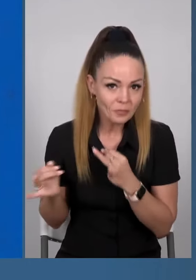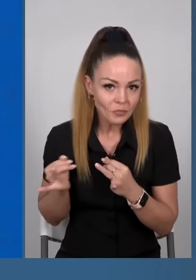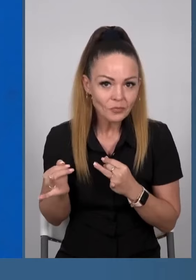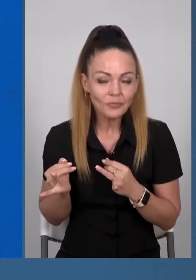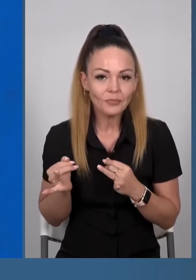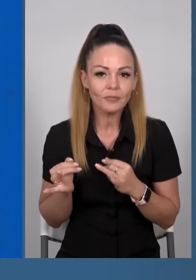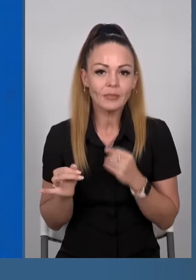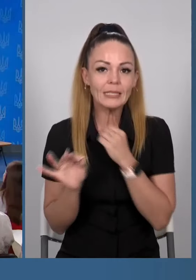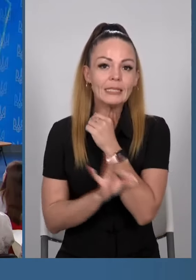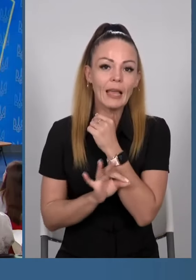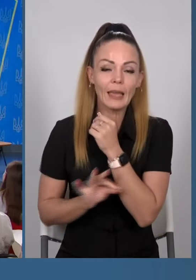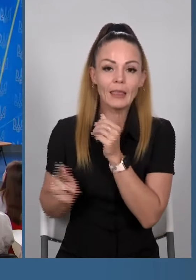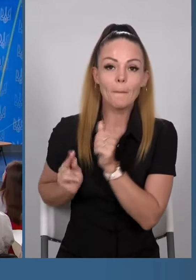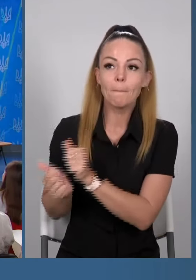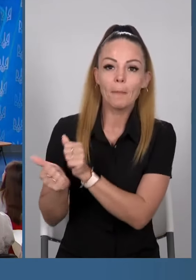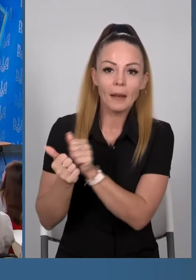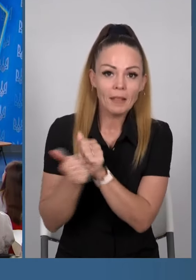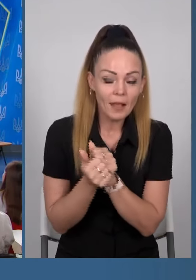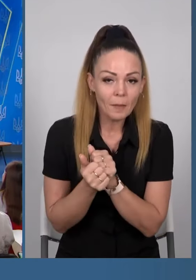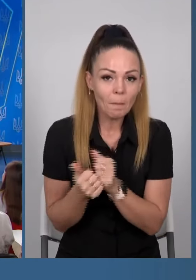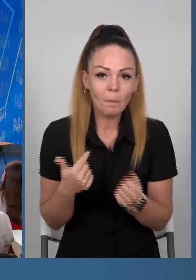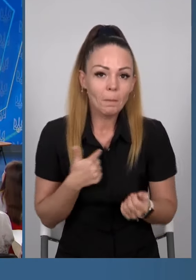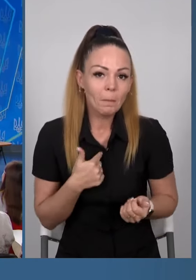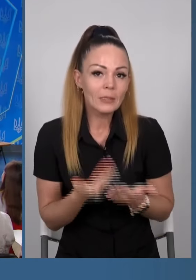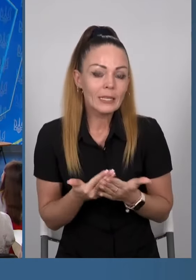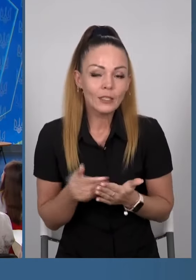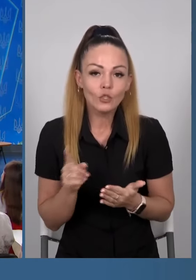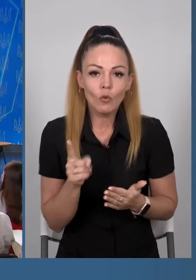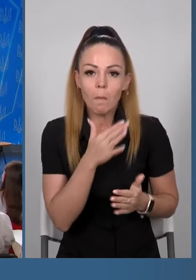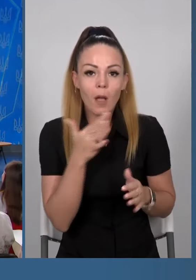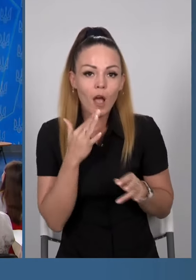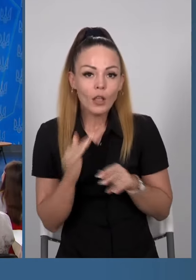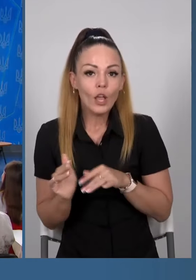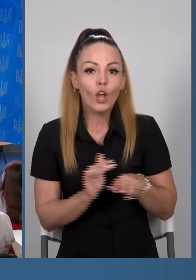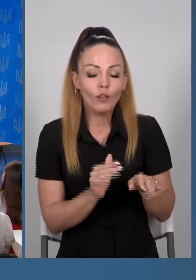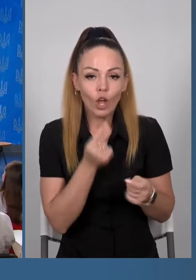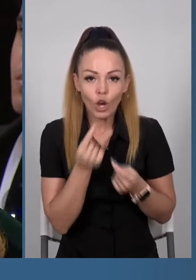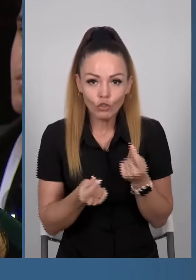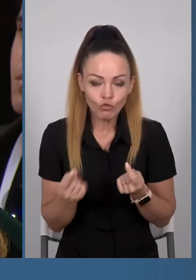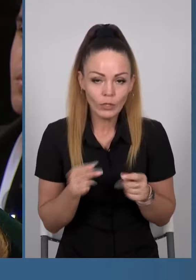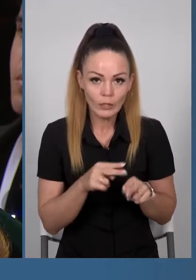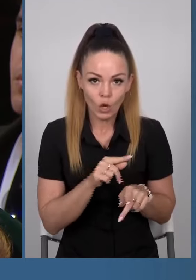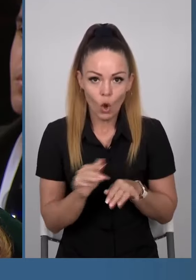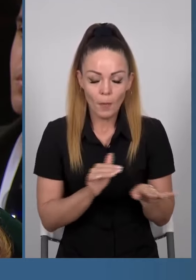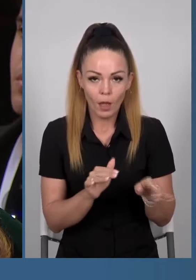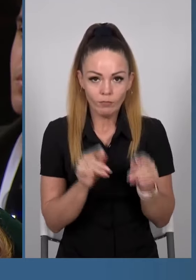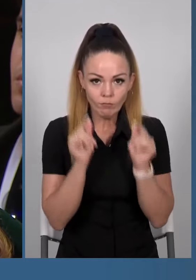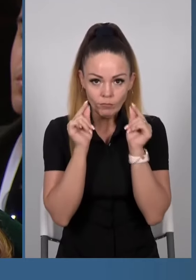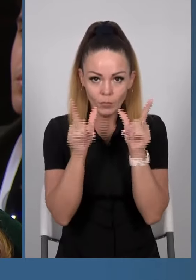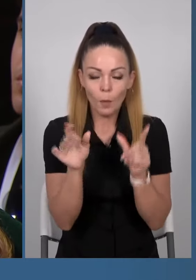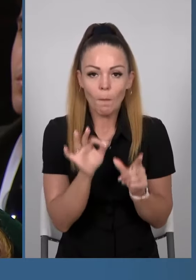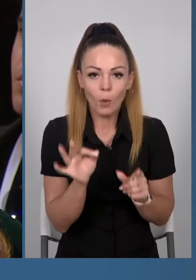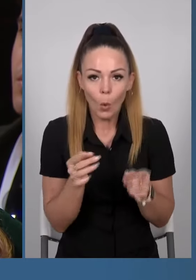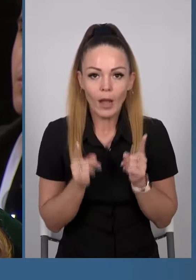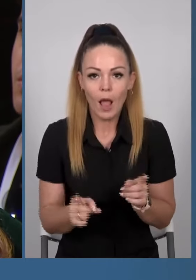західними партнерами. Мені здається, багато речей ця операція ще відкриває про реальні плани Путіна.